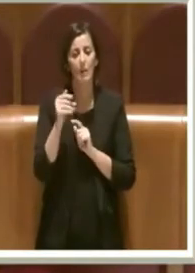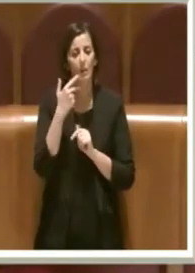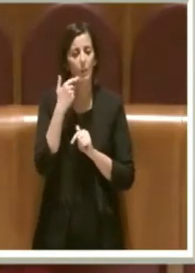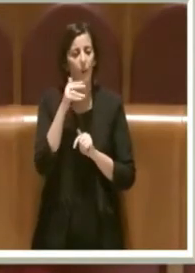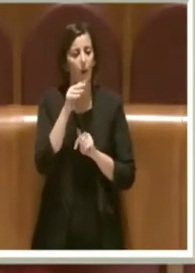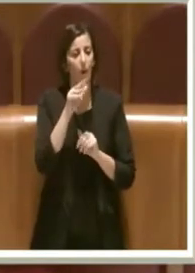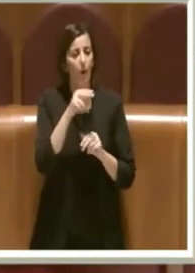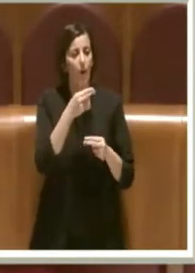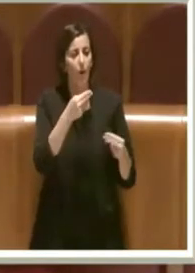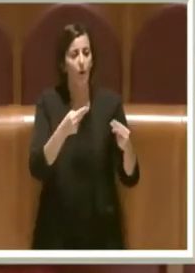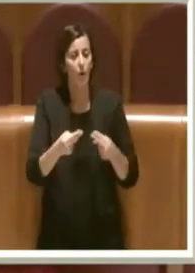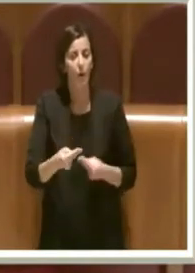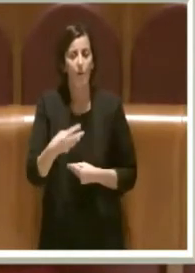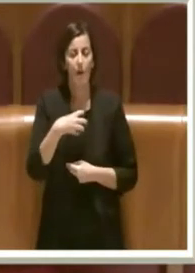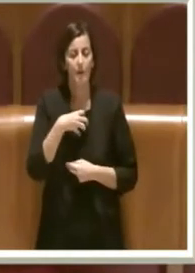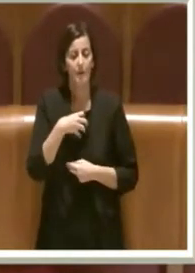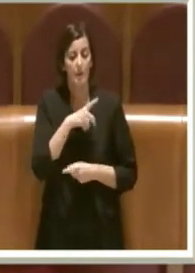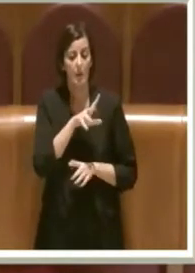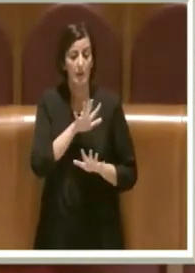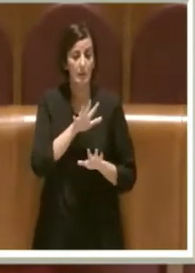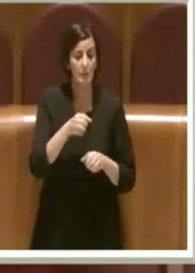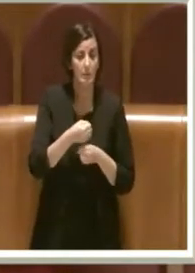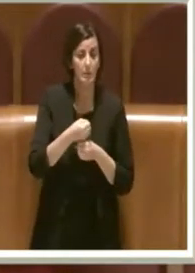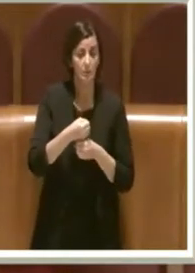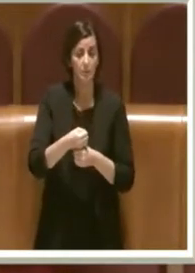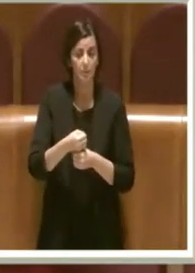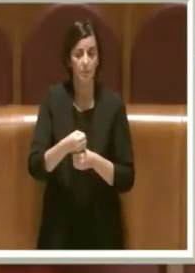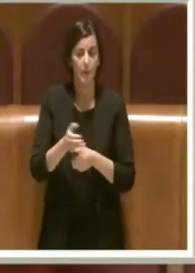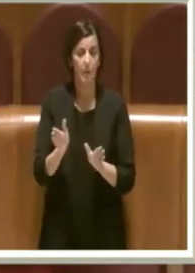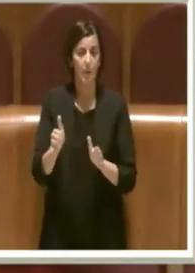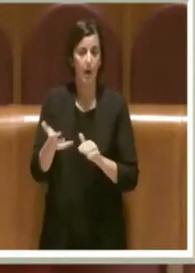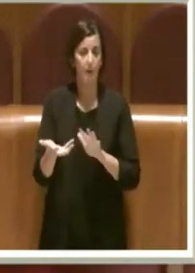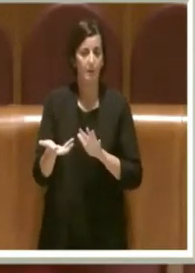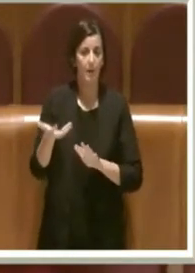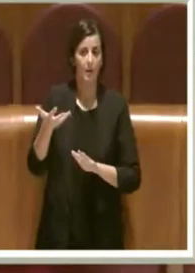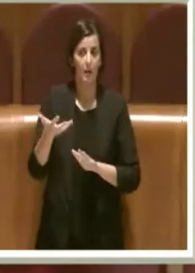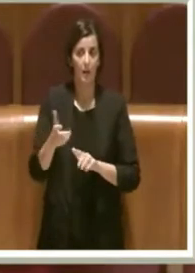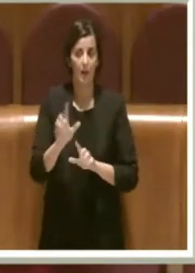che rappresenterebbero la lobby dei balneari all'interno della giunta.